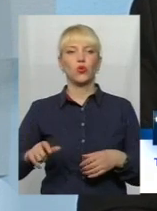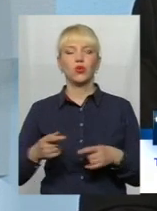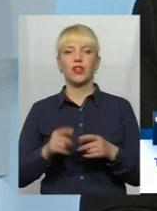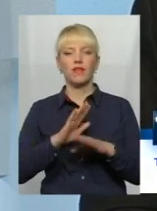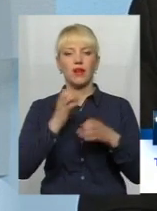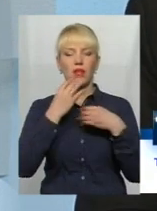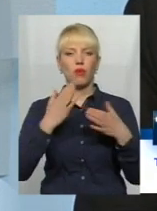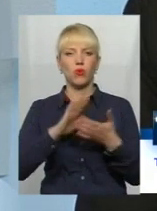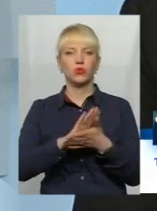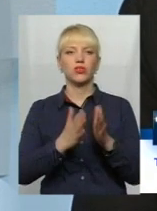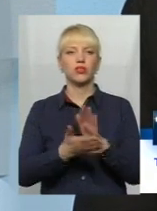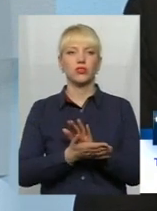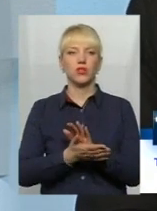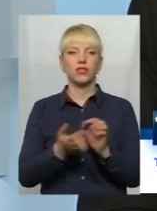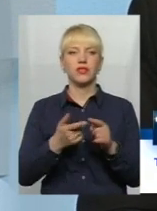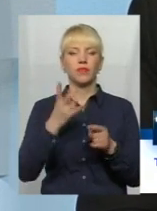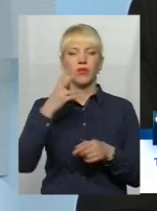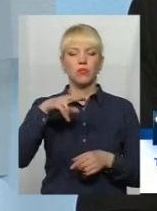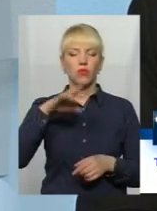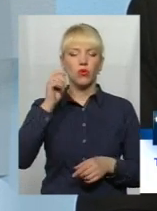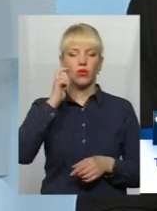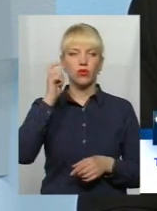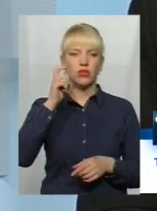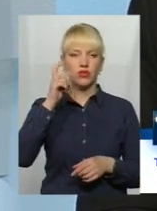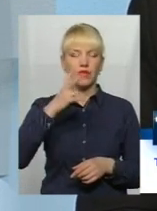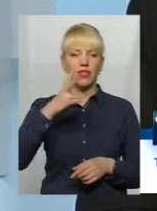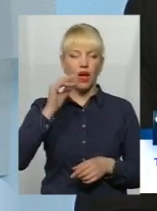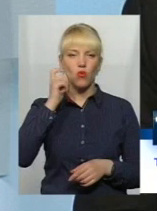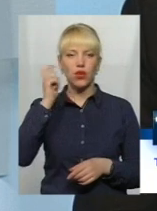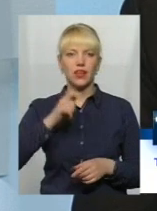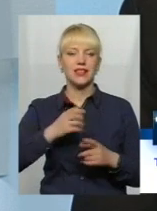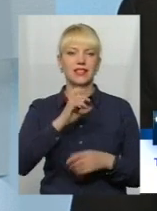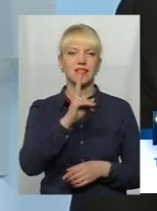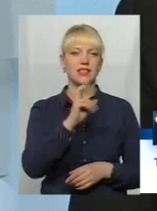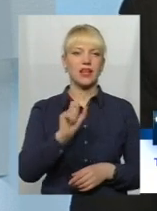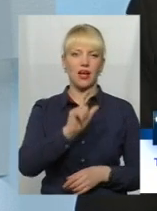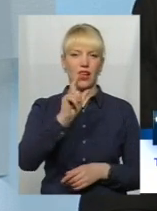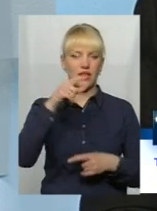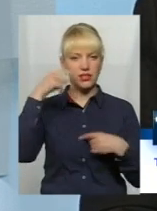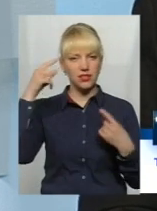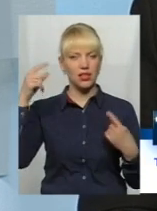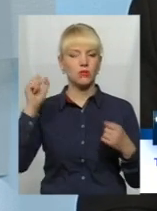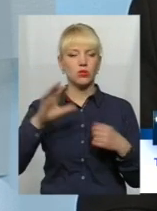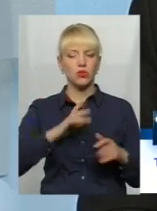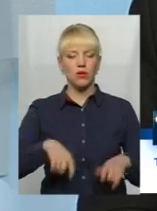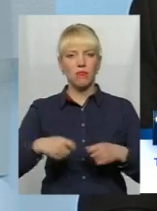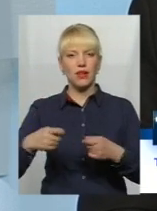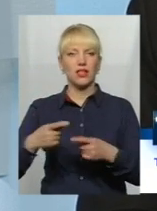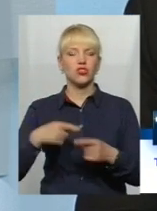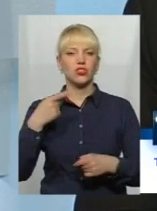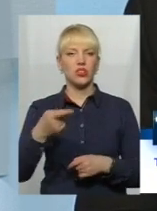Неблагополучна ситуація в Україні зараз по сказу. Тож, фактор передачі може бути в продуктах похоження.